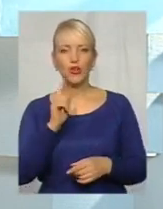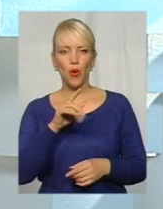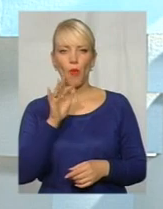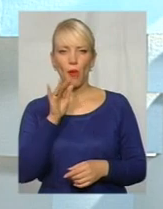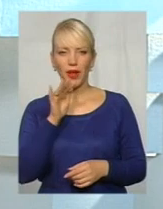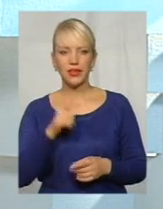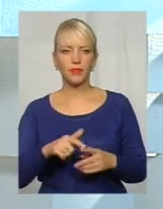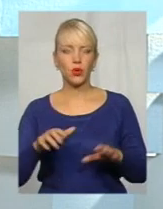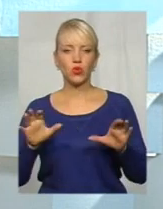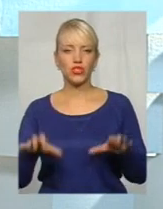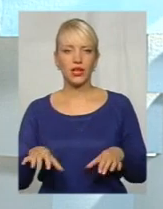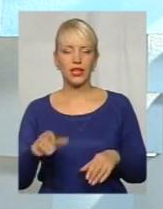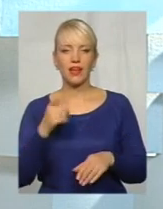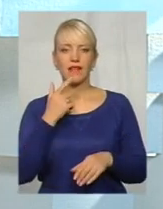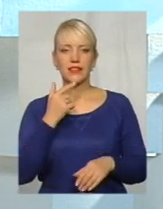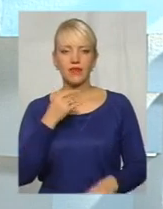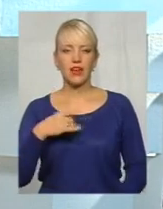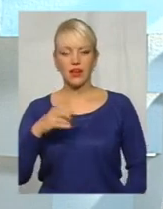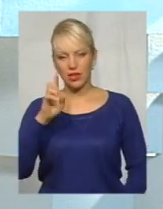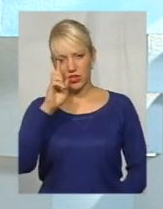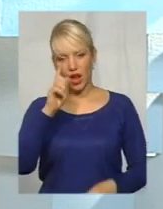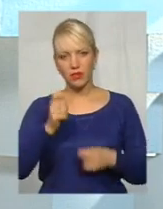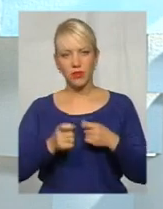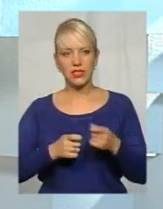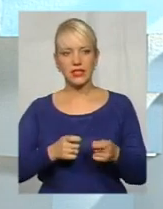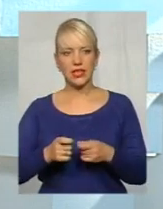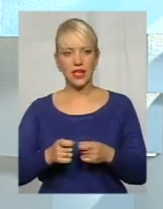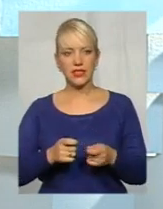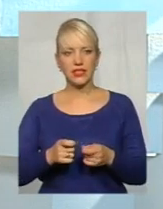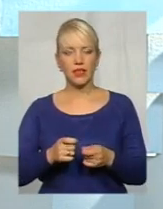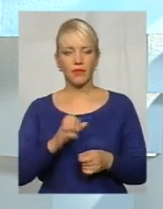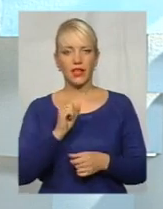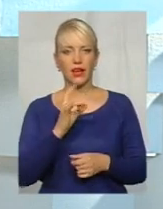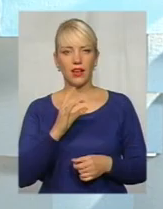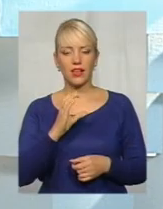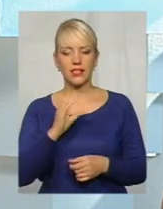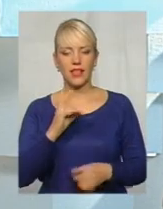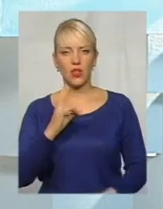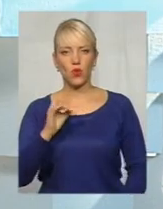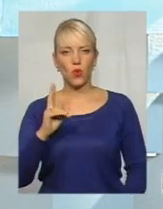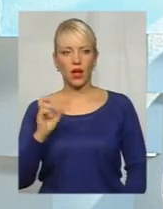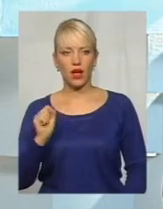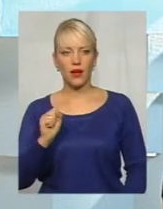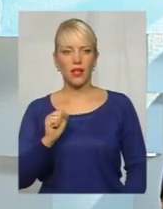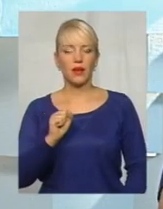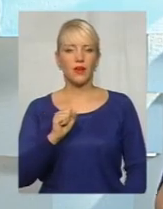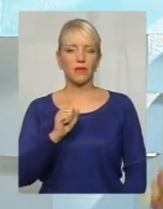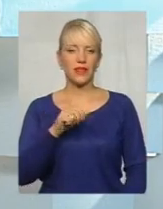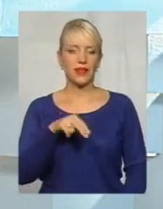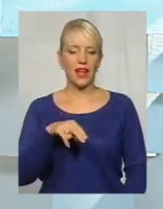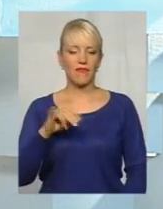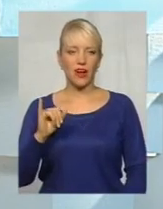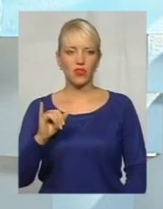учільника Красилівської ради держадміністрації Арсенюка Петра Івановича. Відповідь